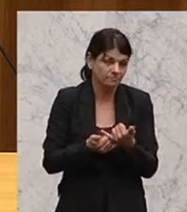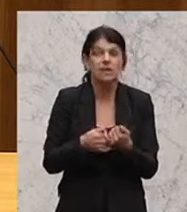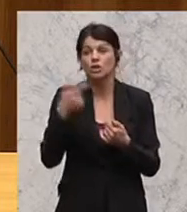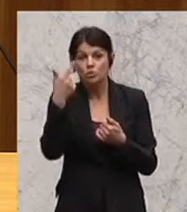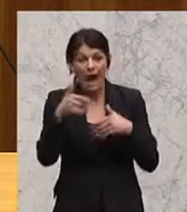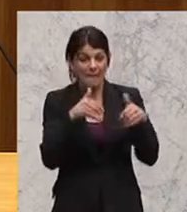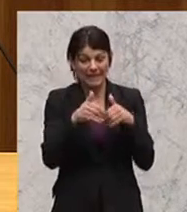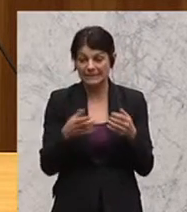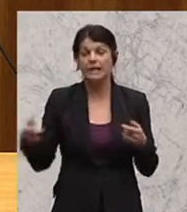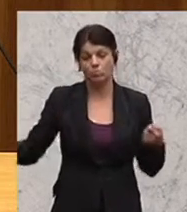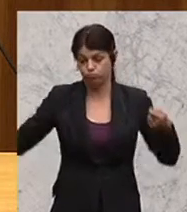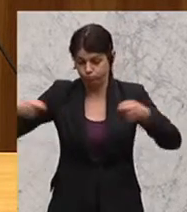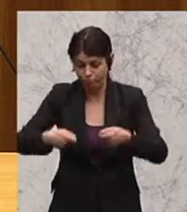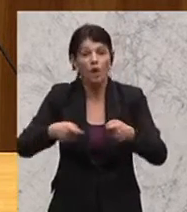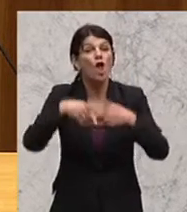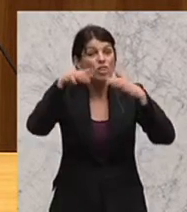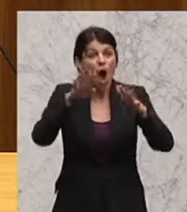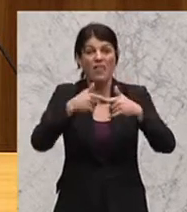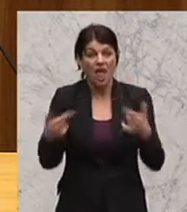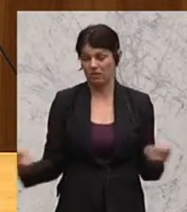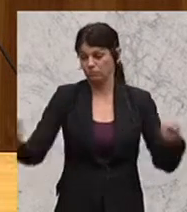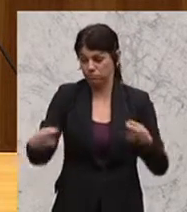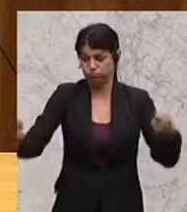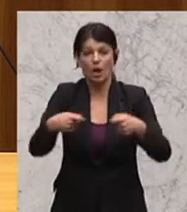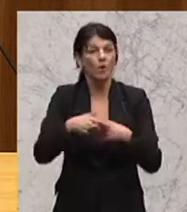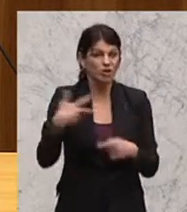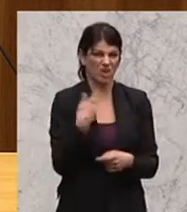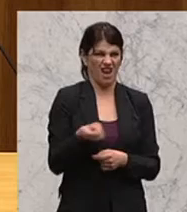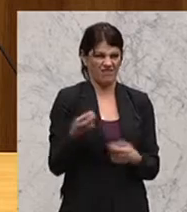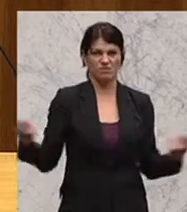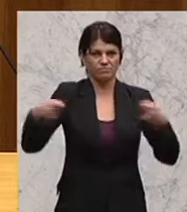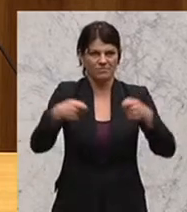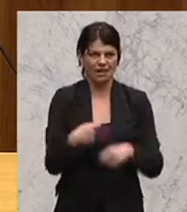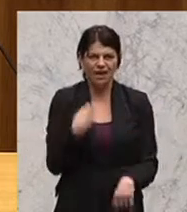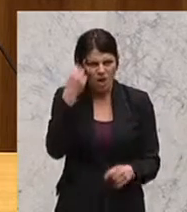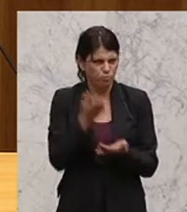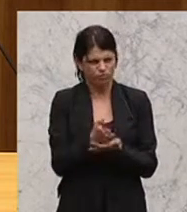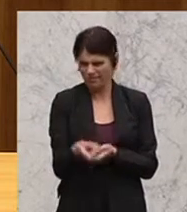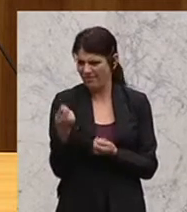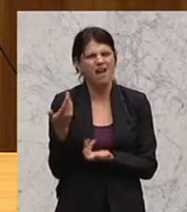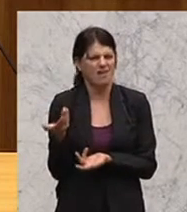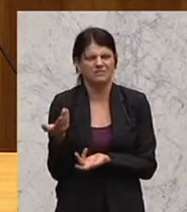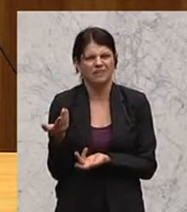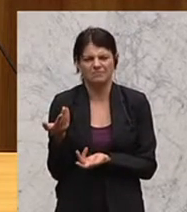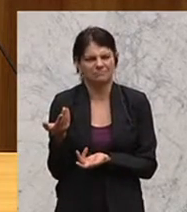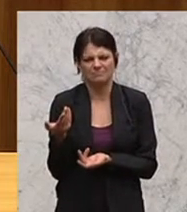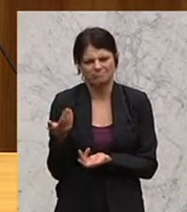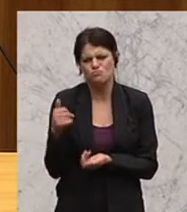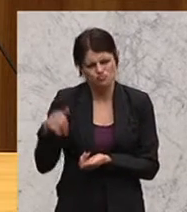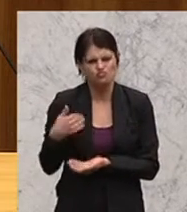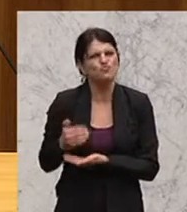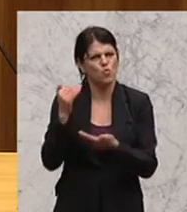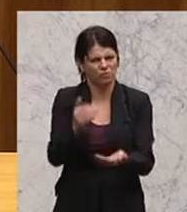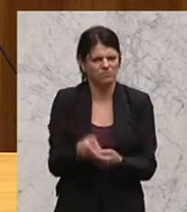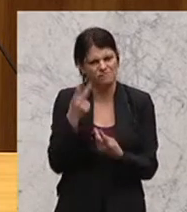Ministerien, auf neun Länder und auf die Sozialversicherungen. Ich denke schon, dass dieses Geld es uns wert sein müsste.